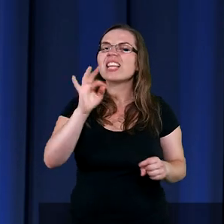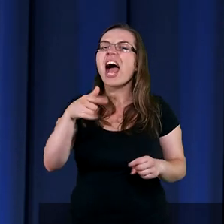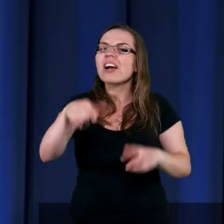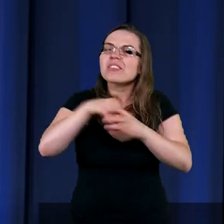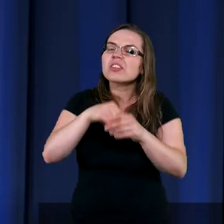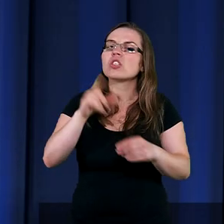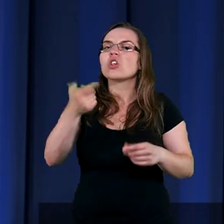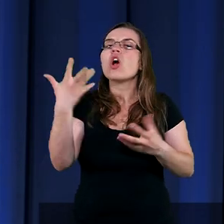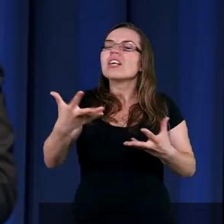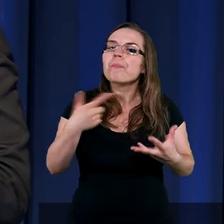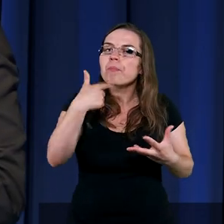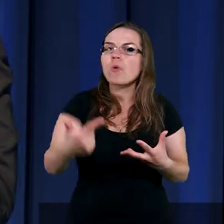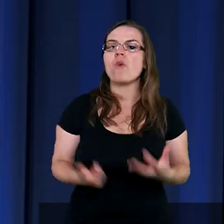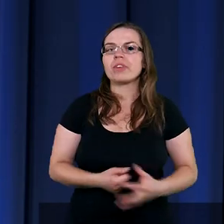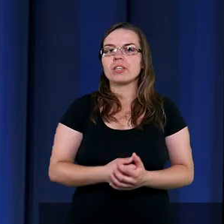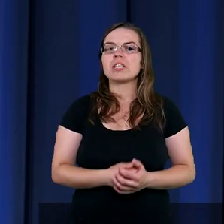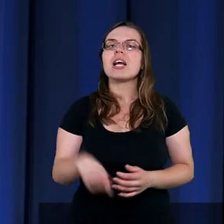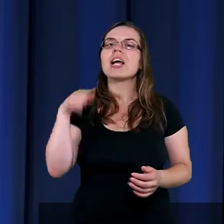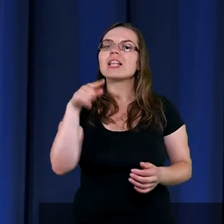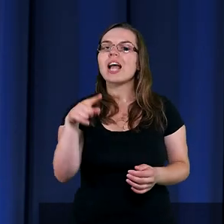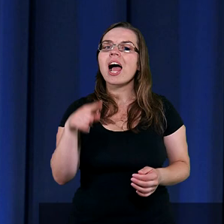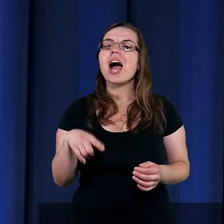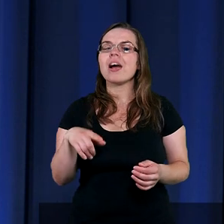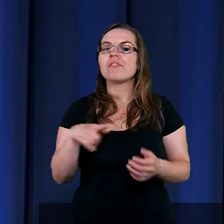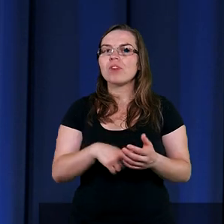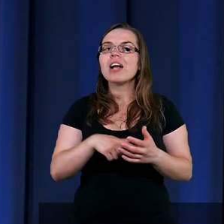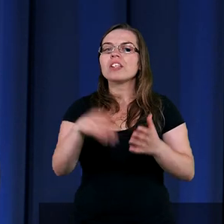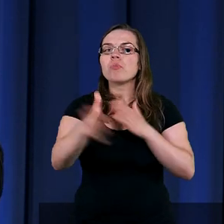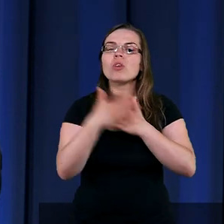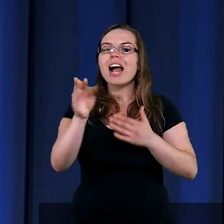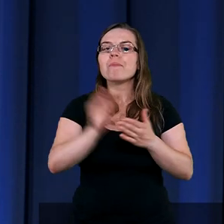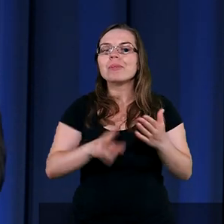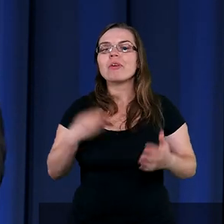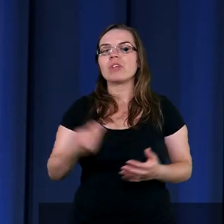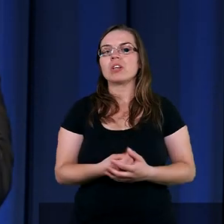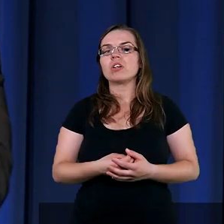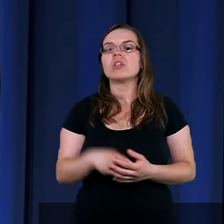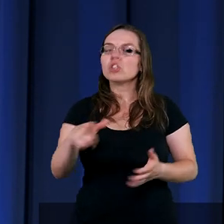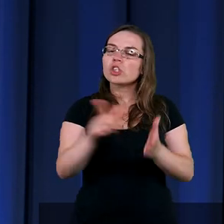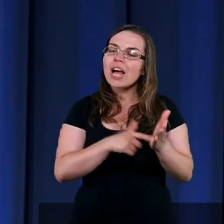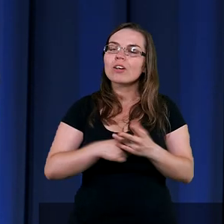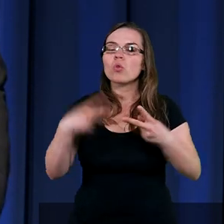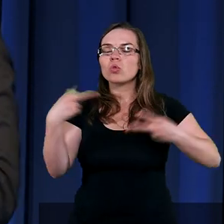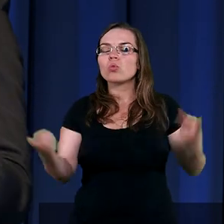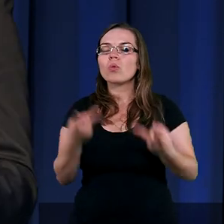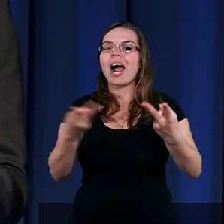Co jest potrzebne, żeby zdarzył się cud? Dwa, dwa, dwa składniki. Nie? My często szukamy,